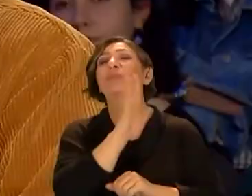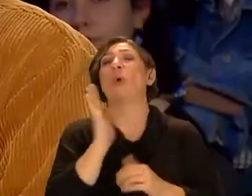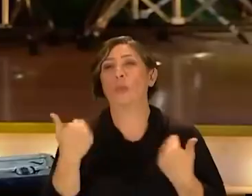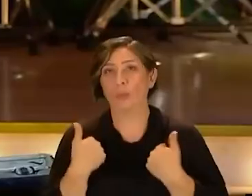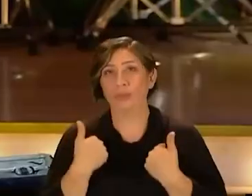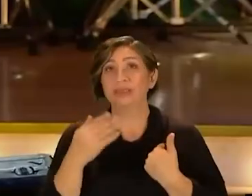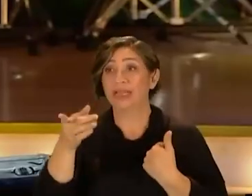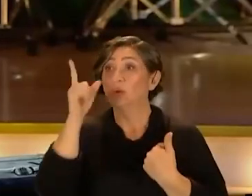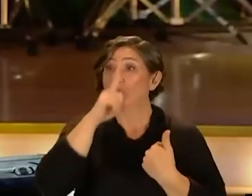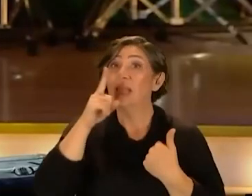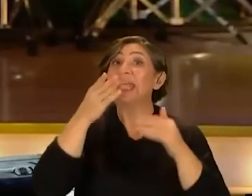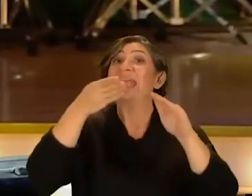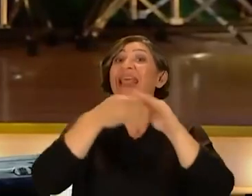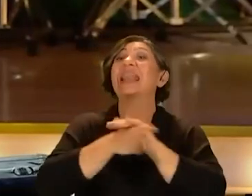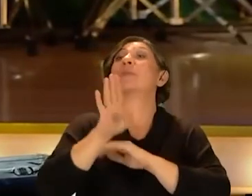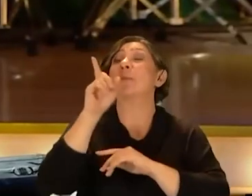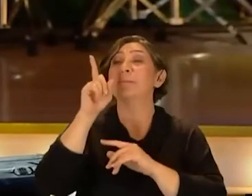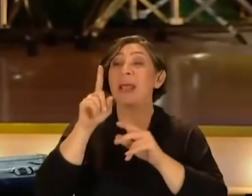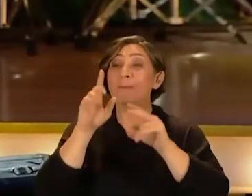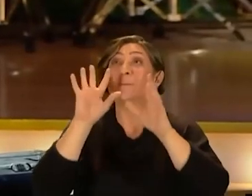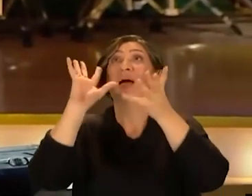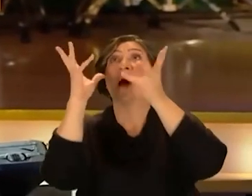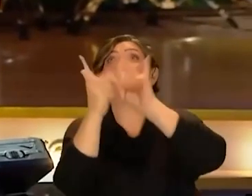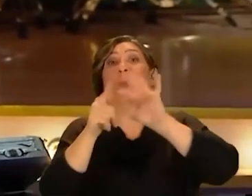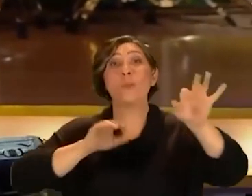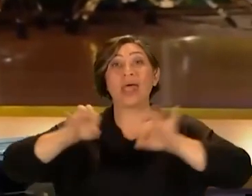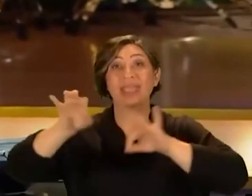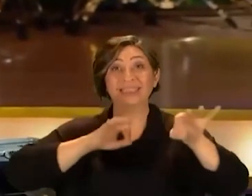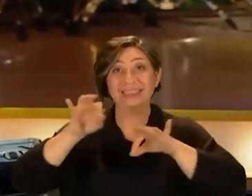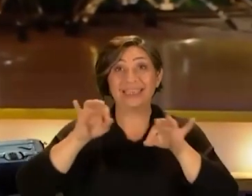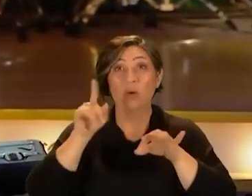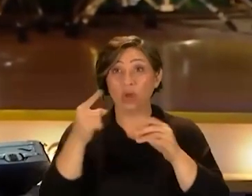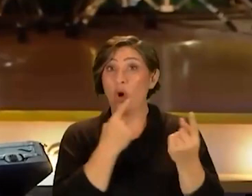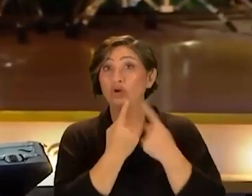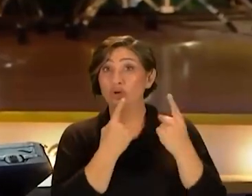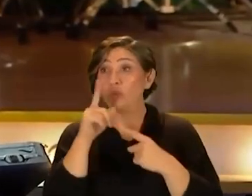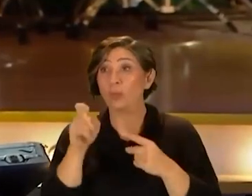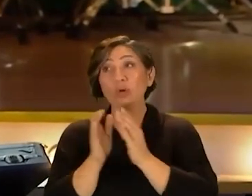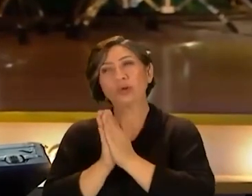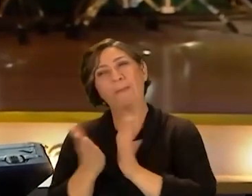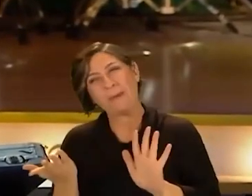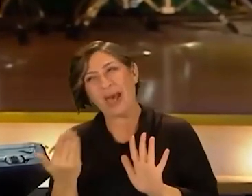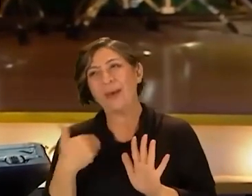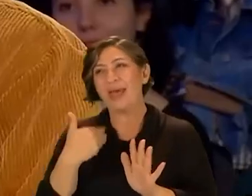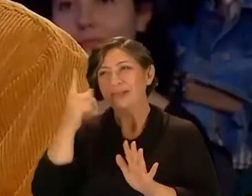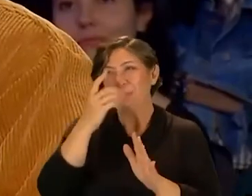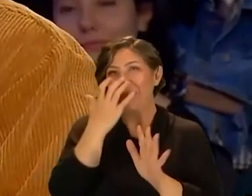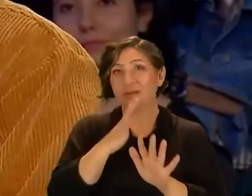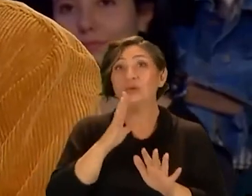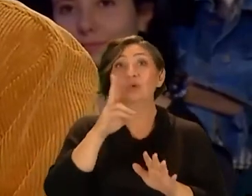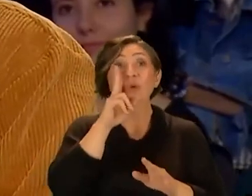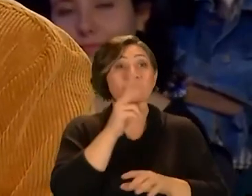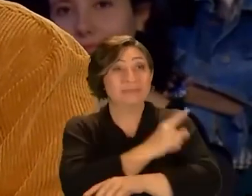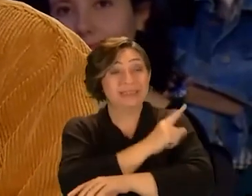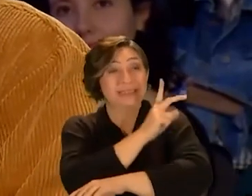gitmiyorum Peki senin yüzünden oraya giremeyen bir metoloji mühendisi Onunla konuştun mu? Kusura bakma Bir şeyler